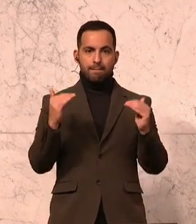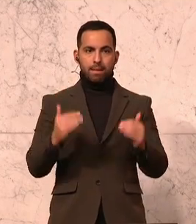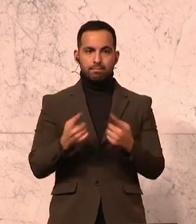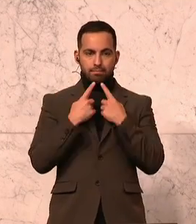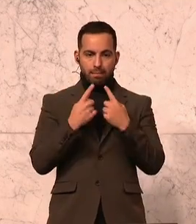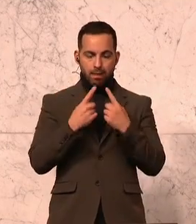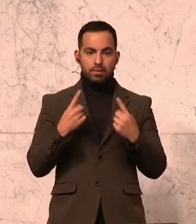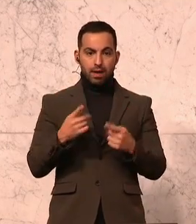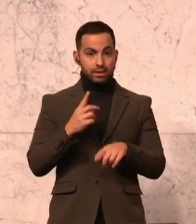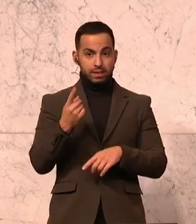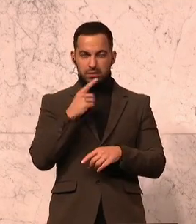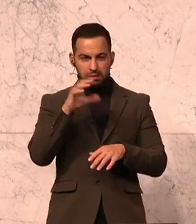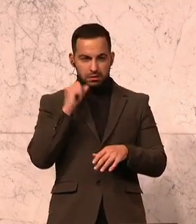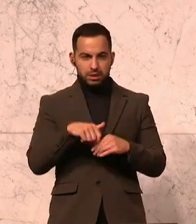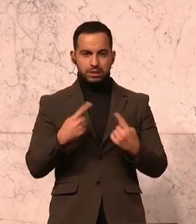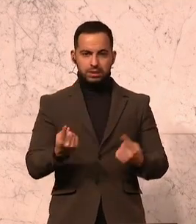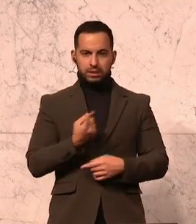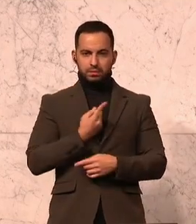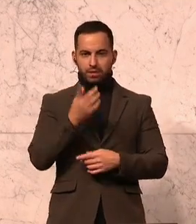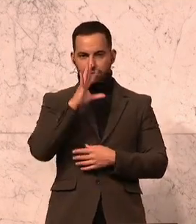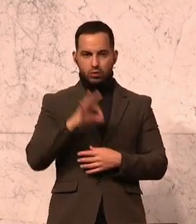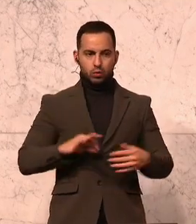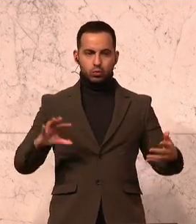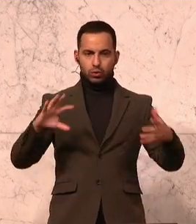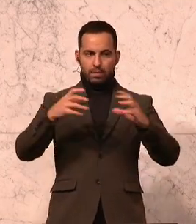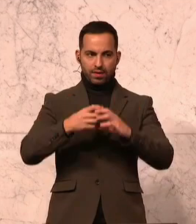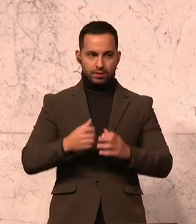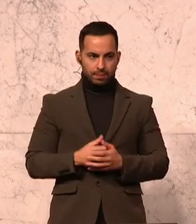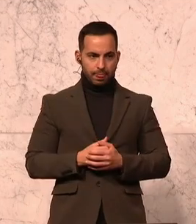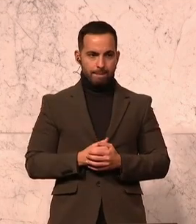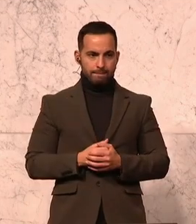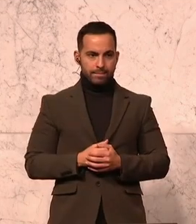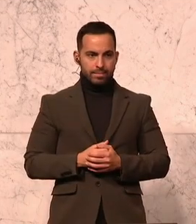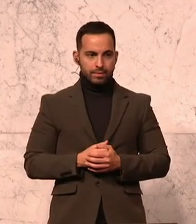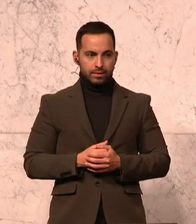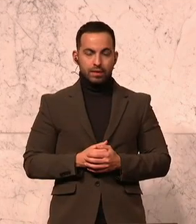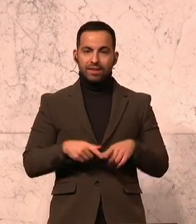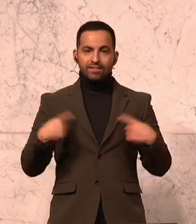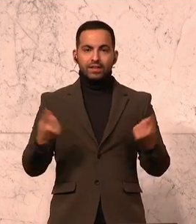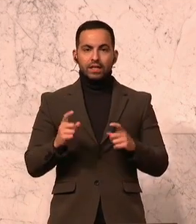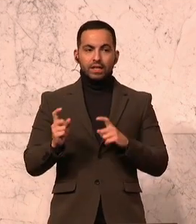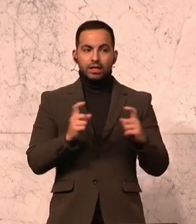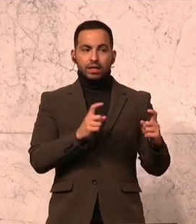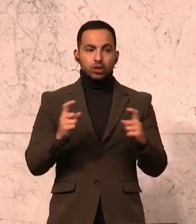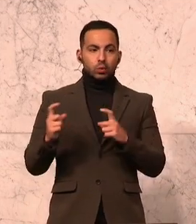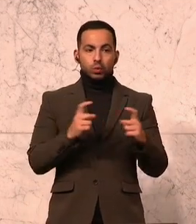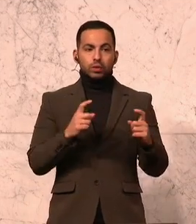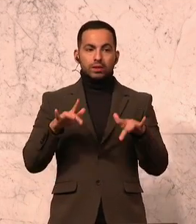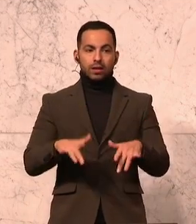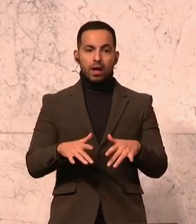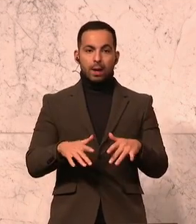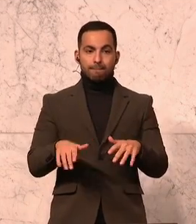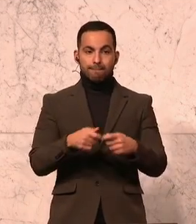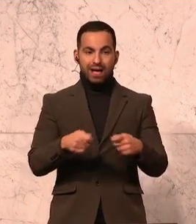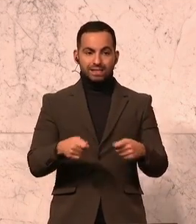mitgekommen sind. Deswegen versuche ich das jetzt noch einmal ein bisschen zusammenzufassen. Also es sind hier, wir diskutieren hier jetzt über einen Bündel